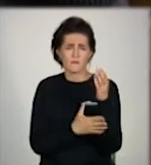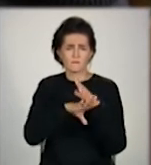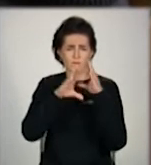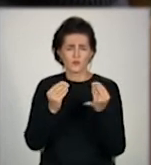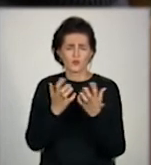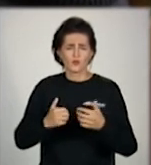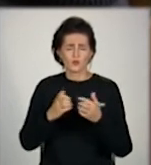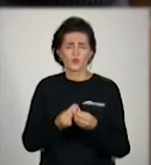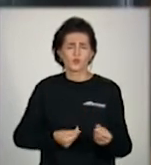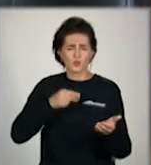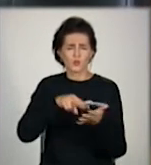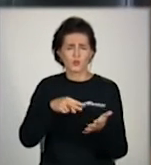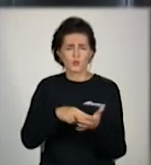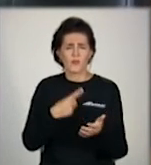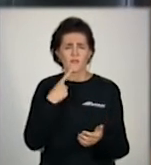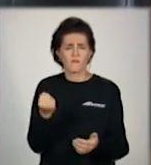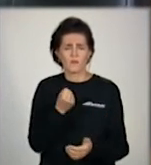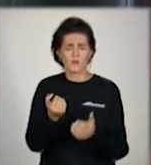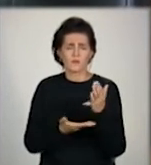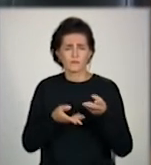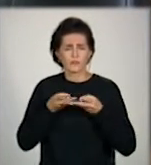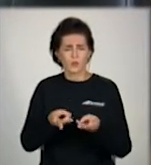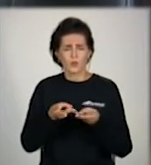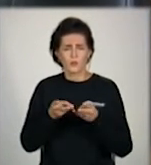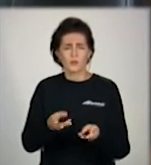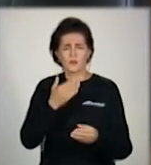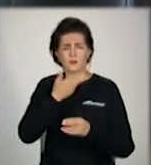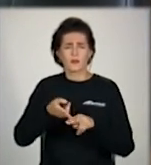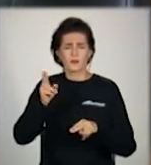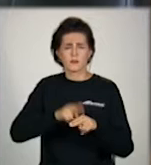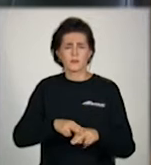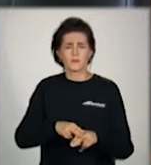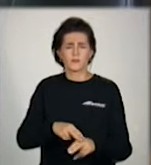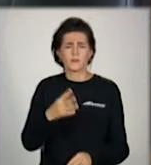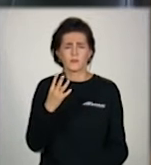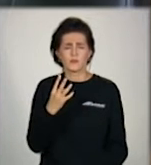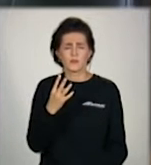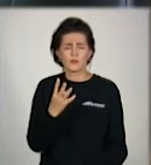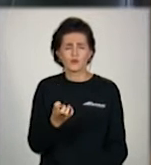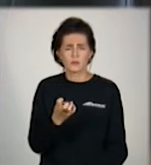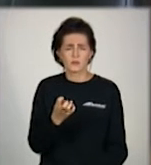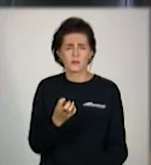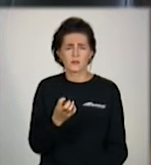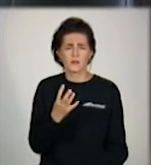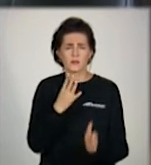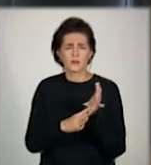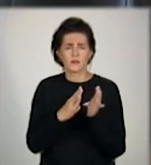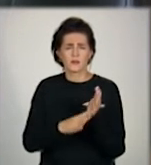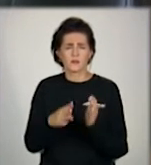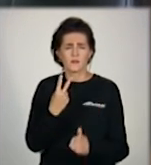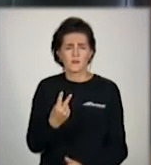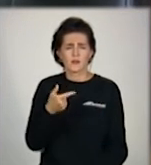Вартість на сьогоднішній день твердих дров паливних – 492